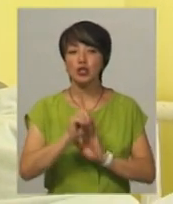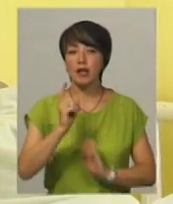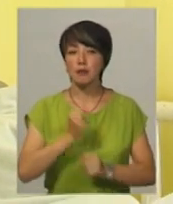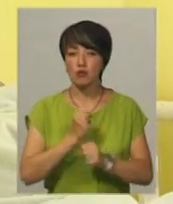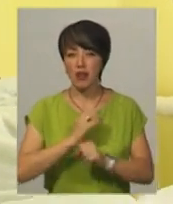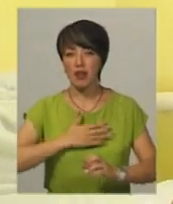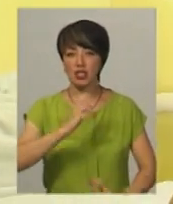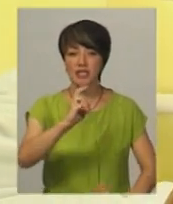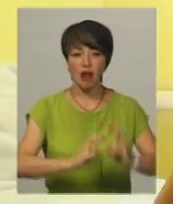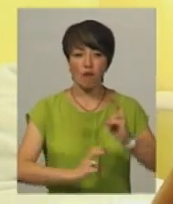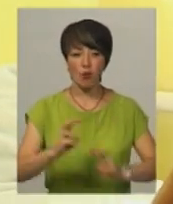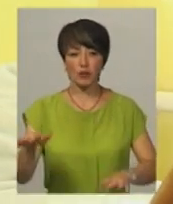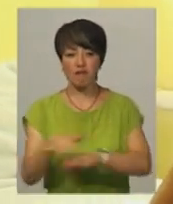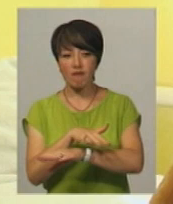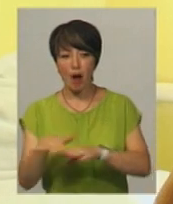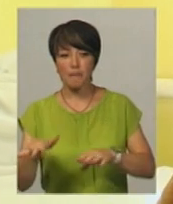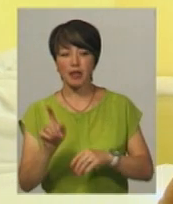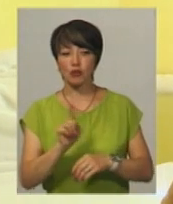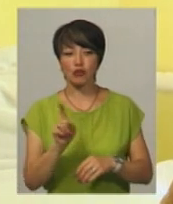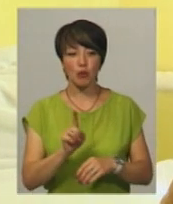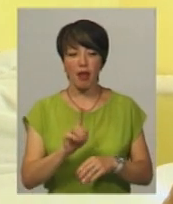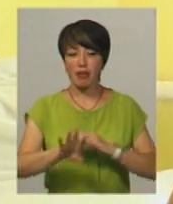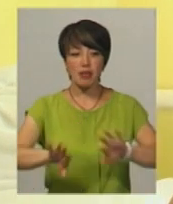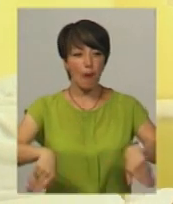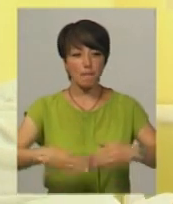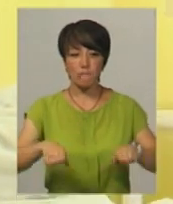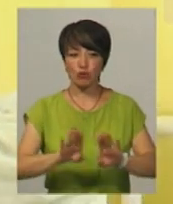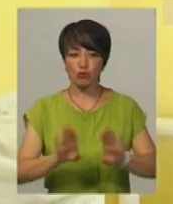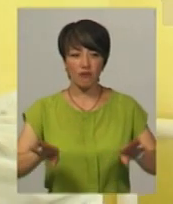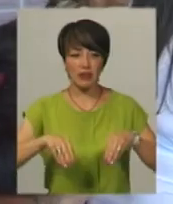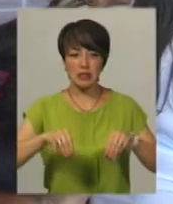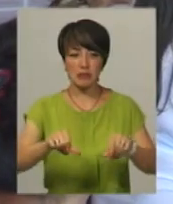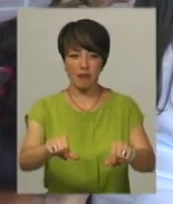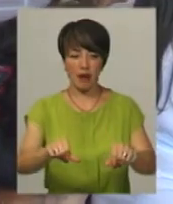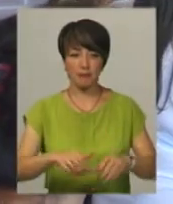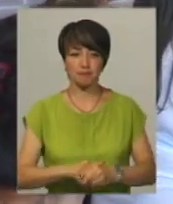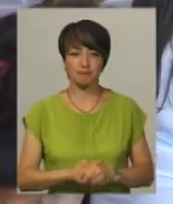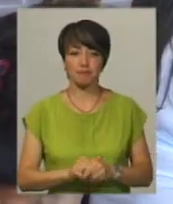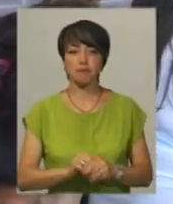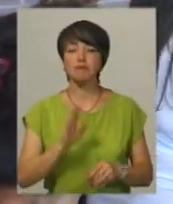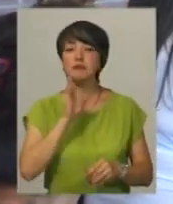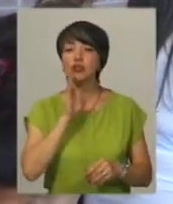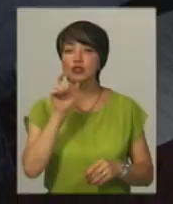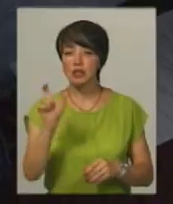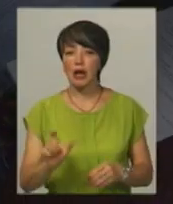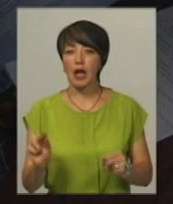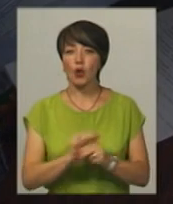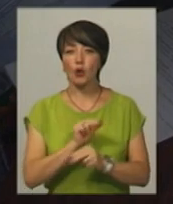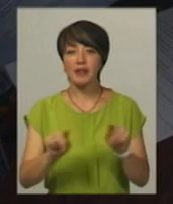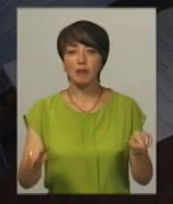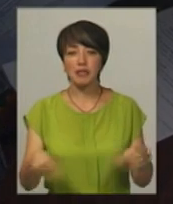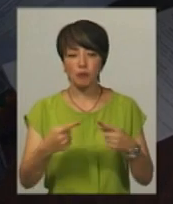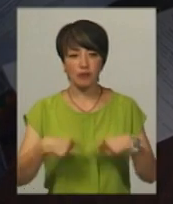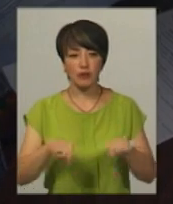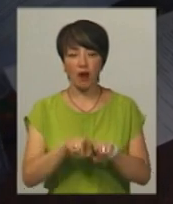фабрики. І щоб не пустувала земля. Євгенія Нагалюк лікується в реабілітаційному відділенні.